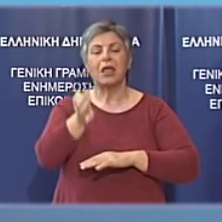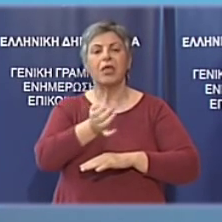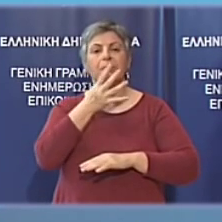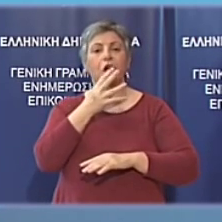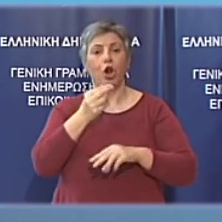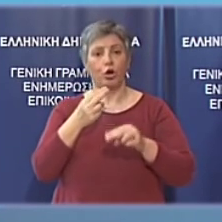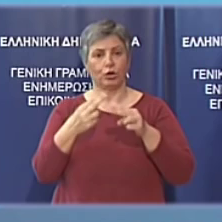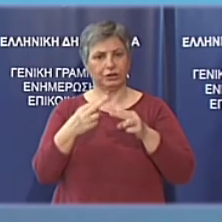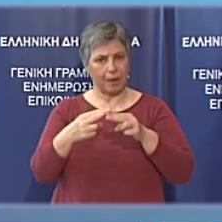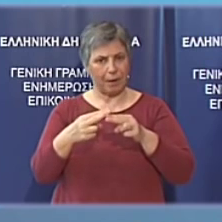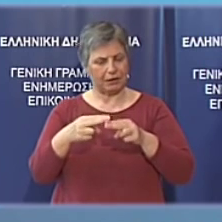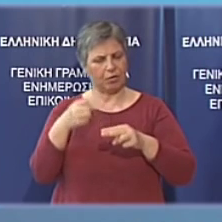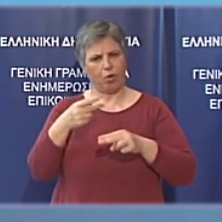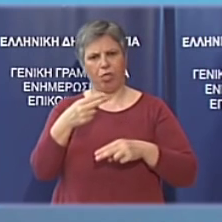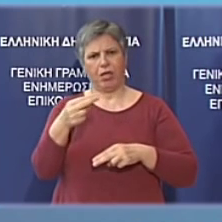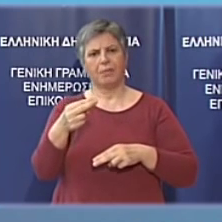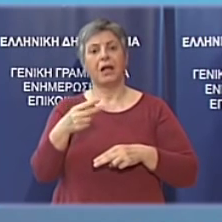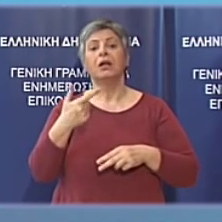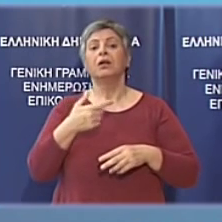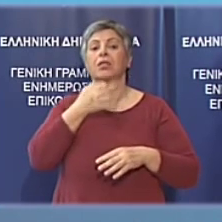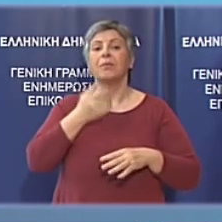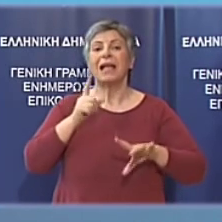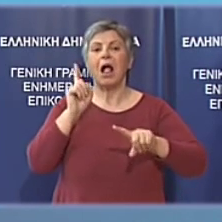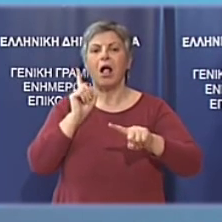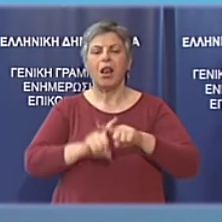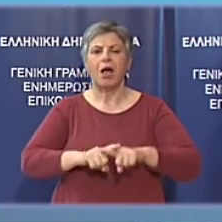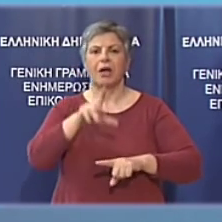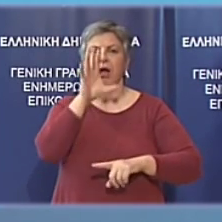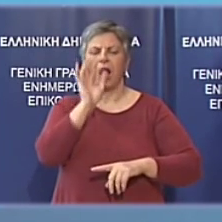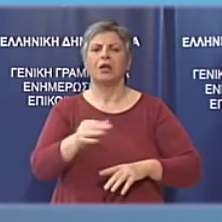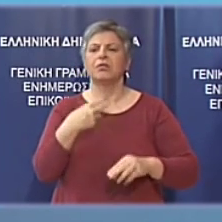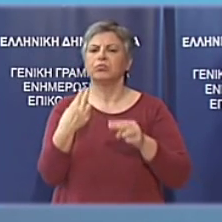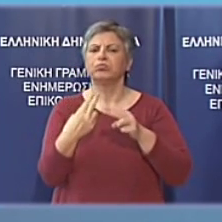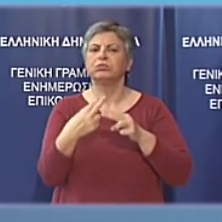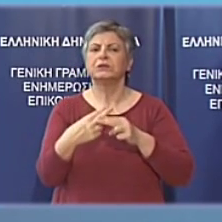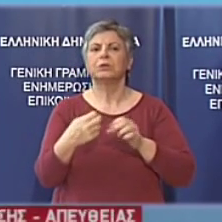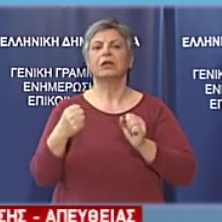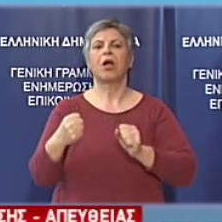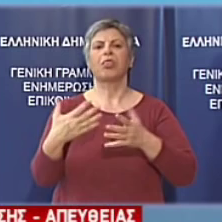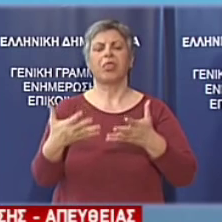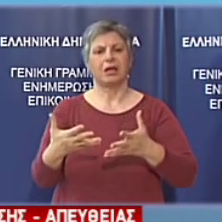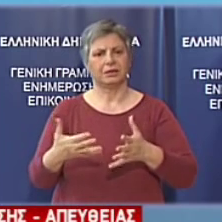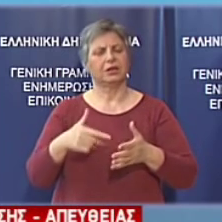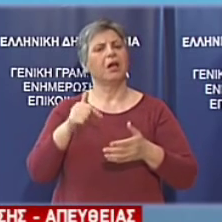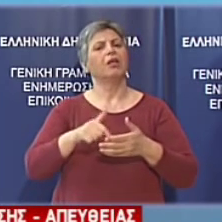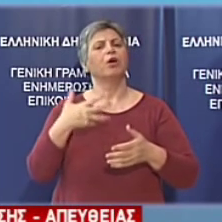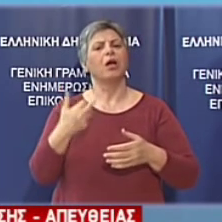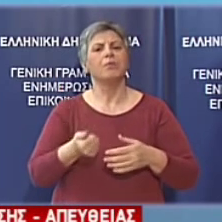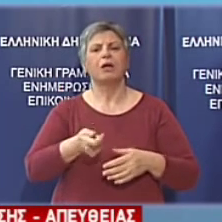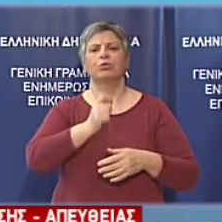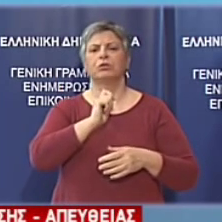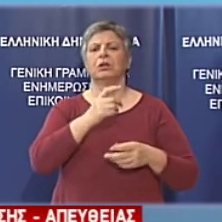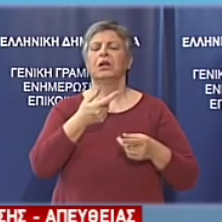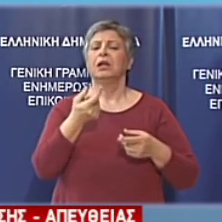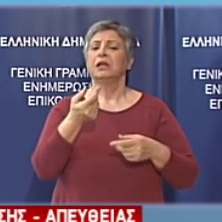βρίσκεται σε στρατηγικό σταυροδρόμι και οφείλει να αντιμετωπίσει τις προκλήσεις οικονομικές, κοινωνικές αλλά και πολιτικές